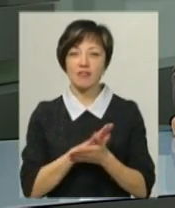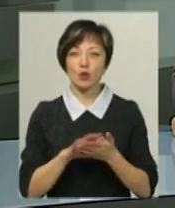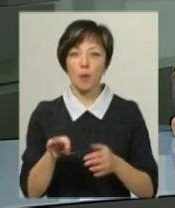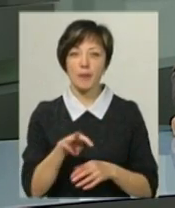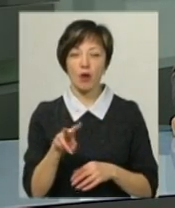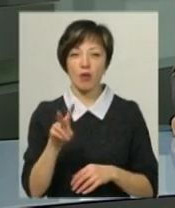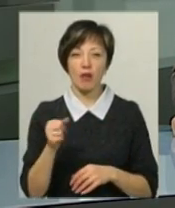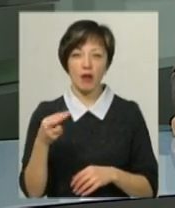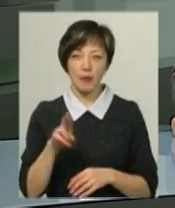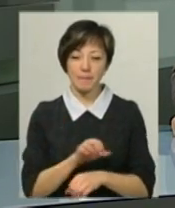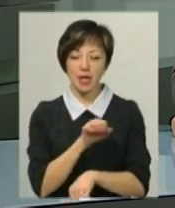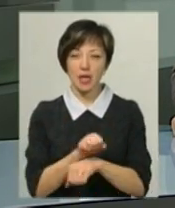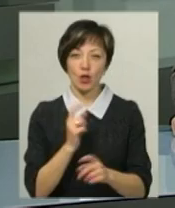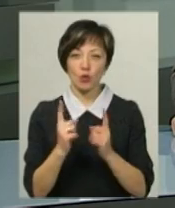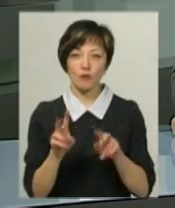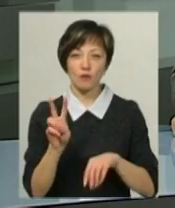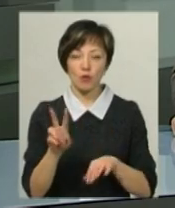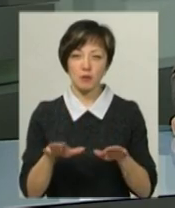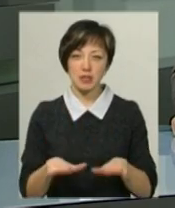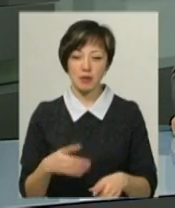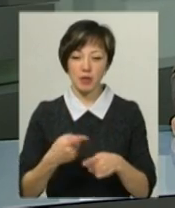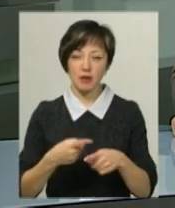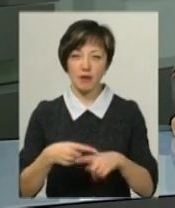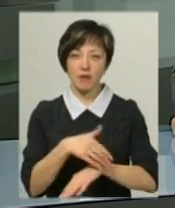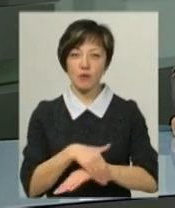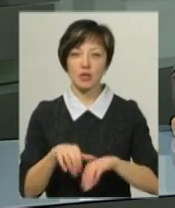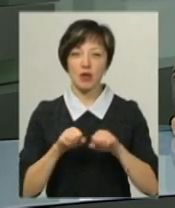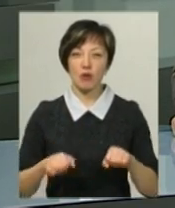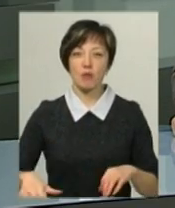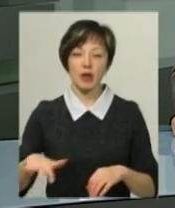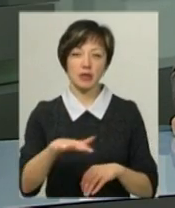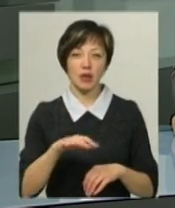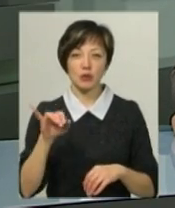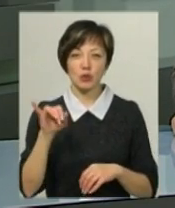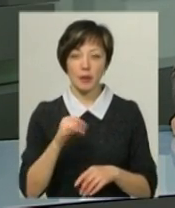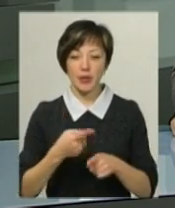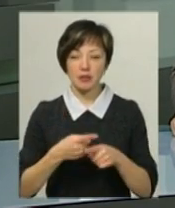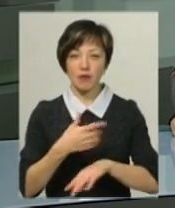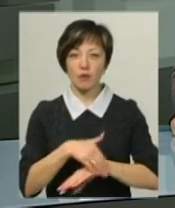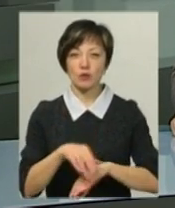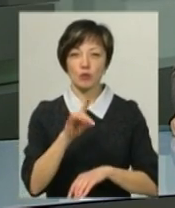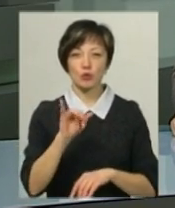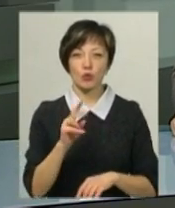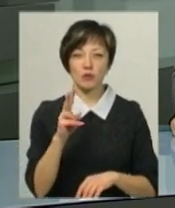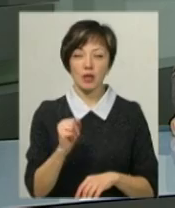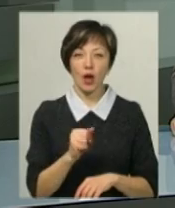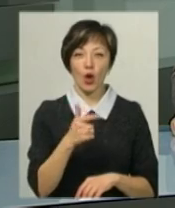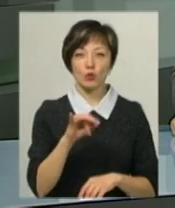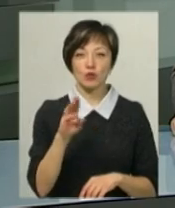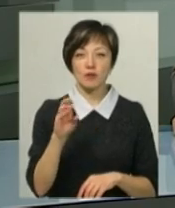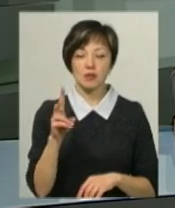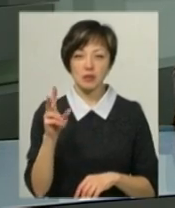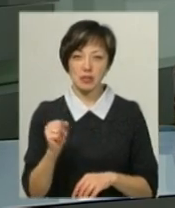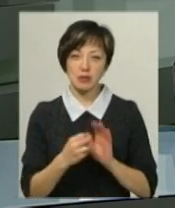Миколая. Перекриють рух у двох місцях – від перехрестя вулиць Героїв Майдану Грушевського та до перехрестя вулиць Проскурівська Грушевського з 17